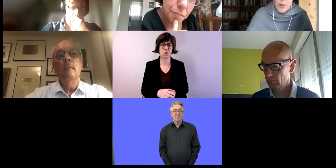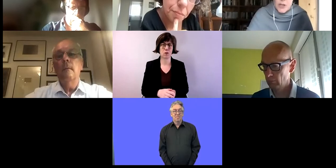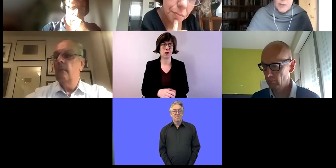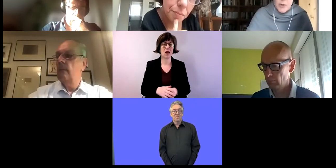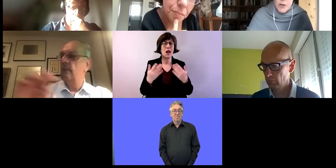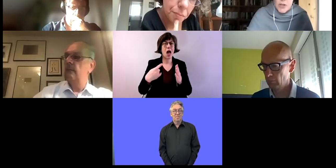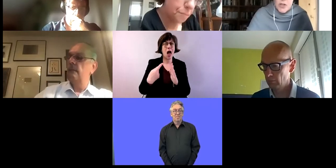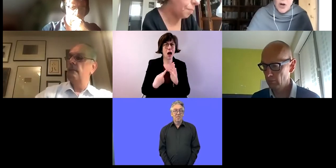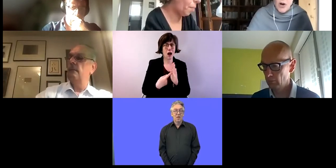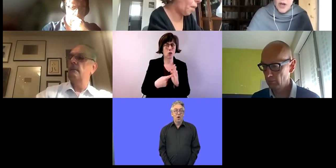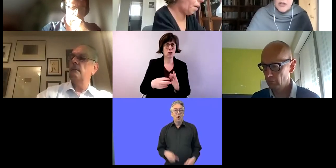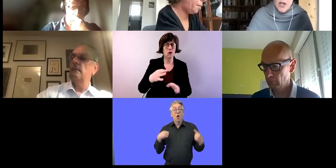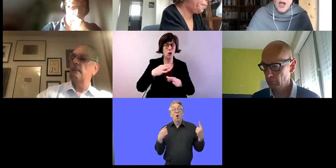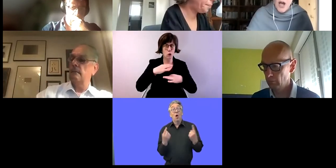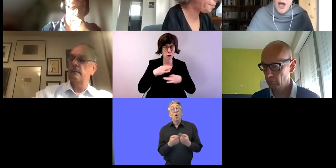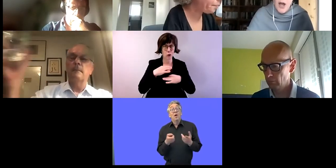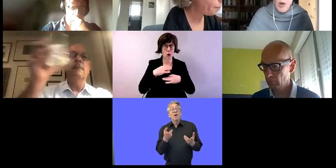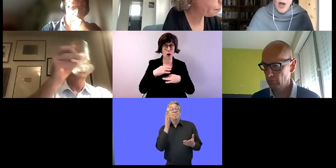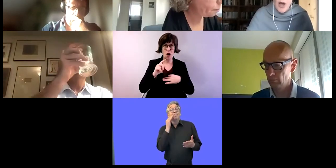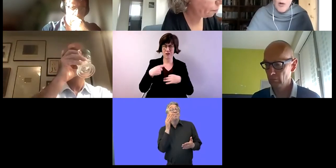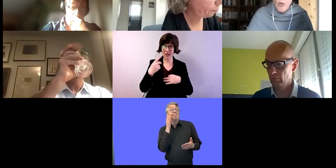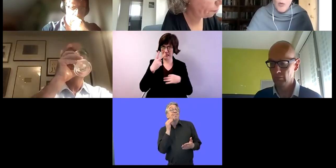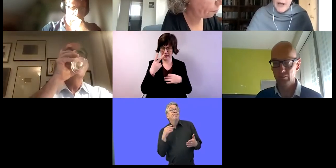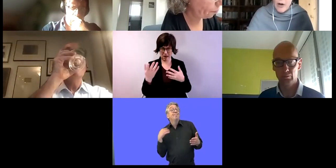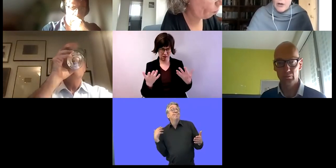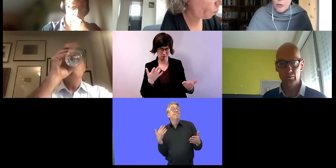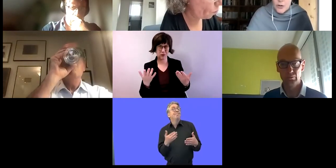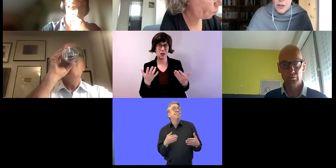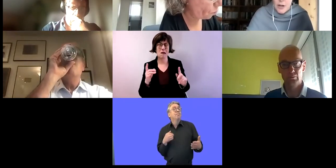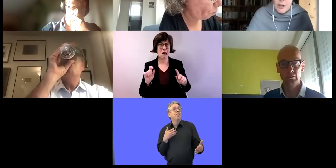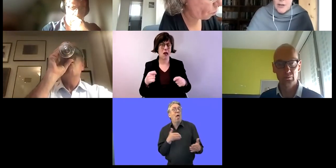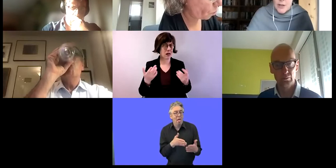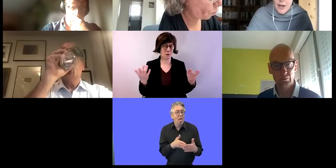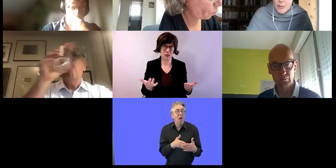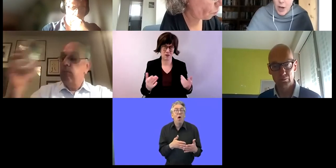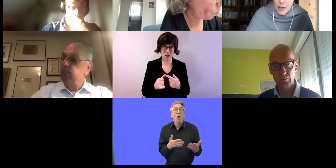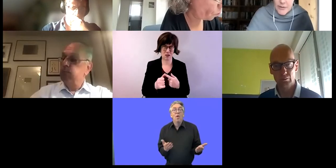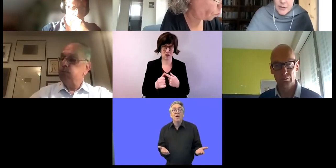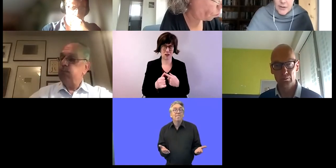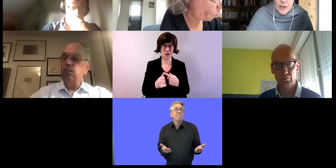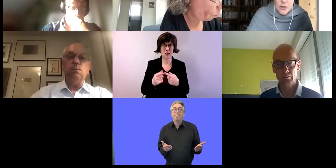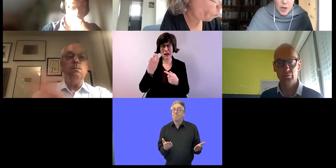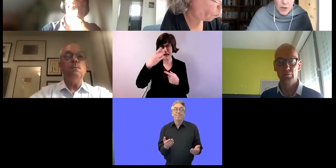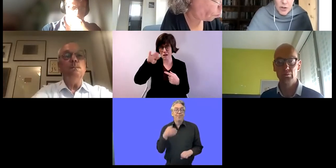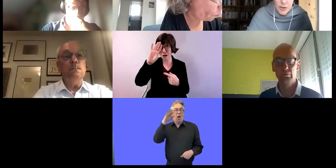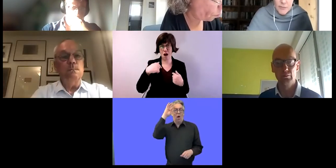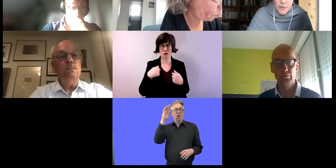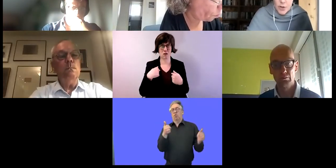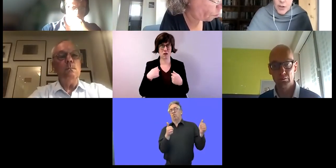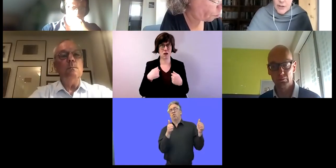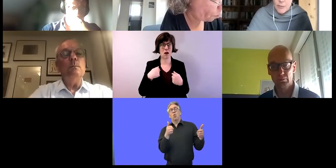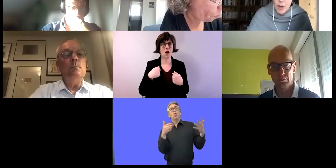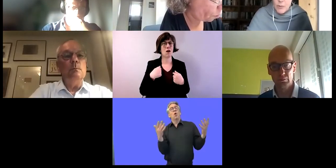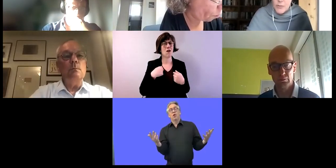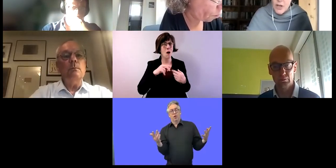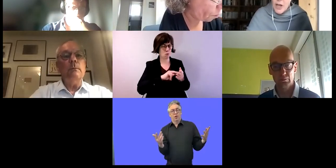Die Herausforderungen, auf die wir gestoßen sind, waren folgende. Wir in Irland machen es gut auf der